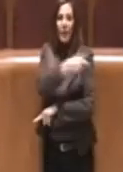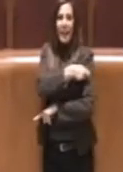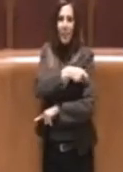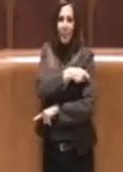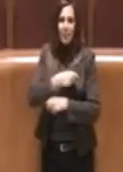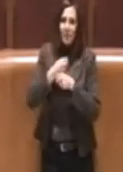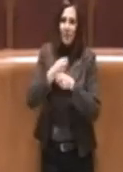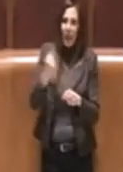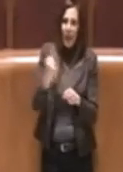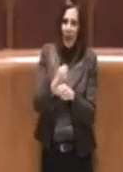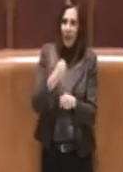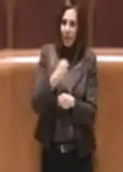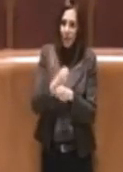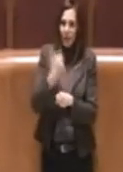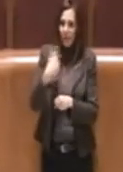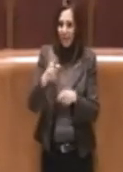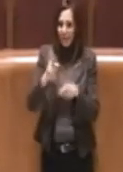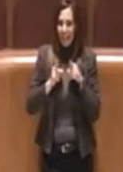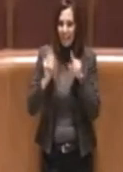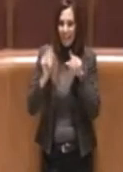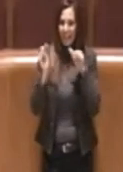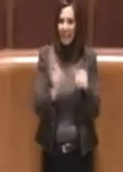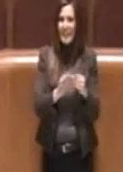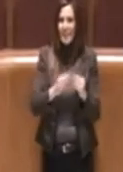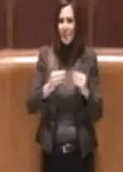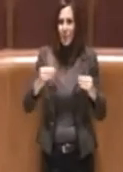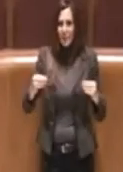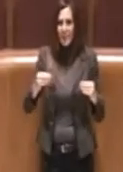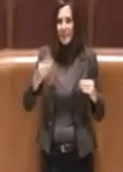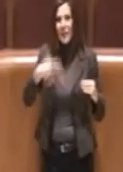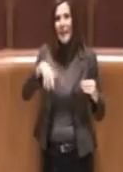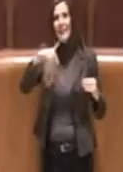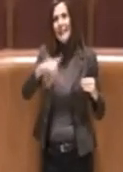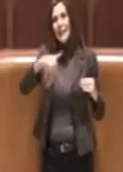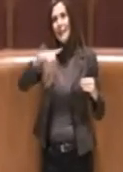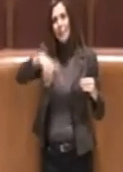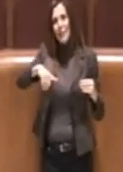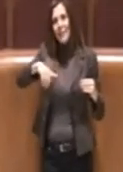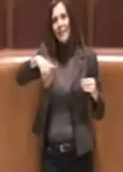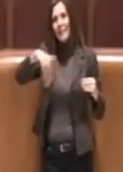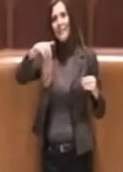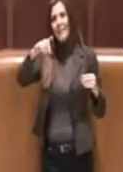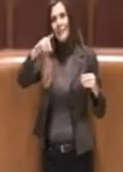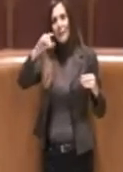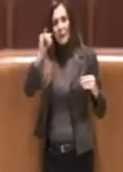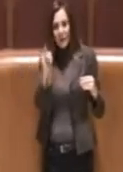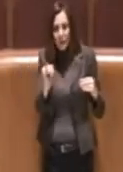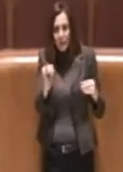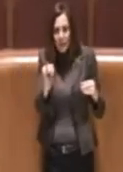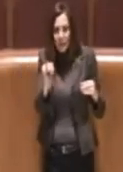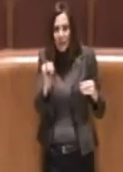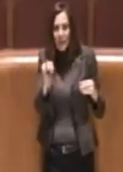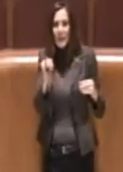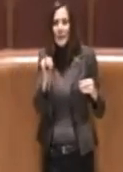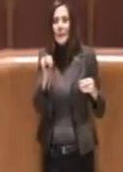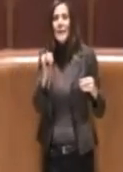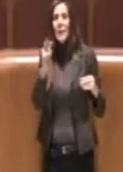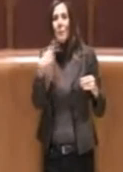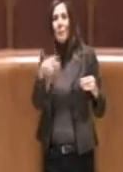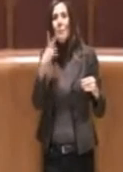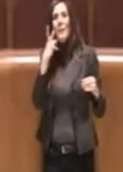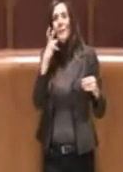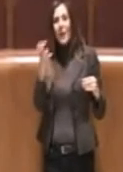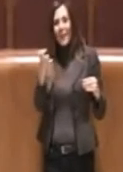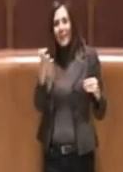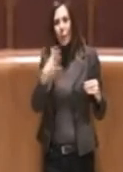sicurezza che dispone la normativa sulle DPI. Dunque, per quanto